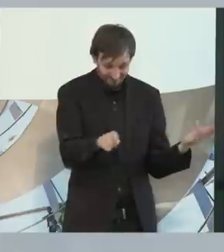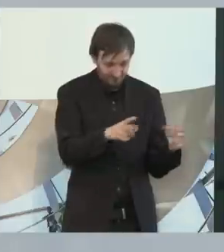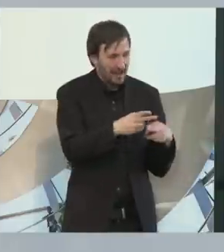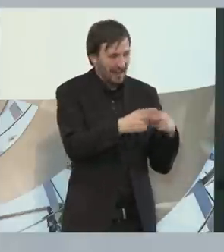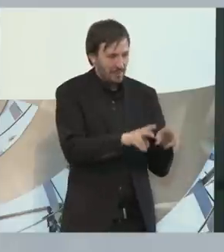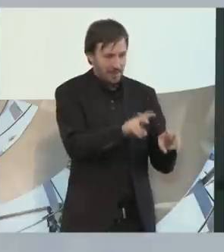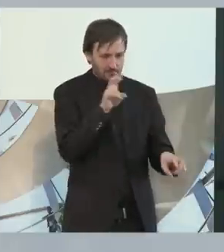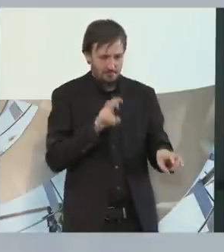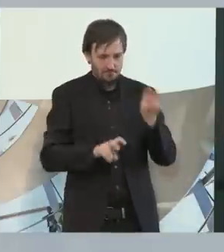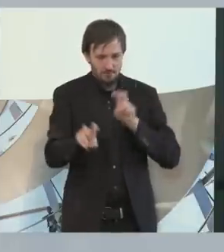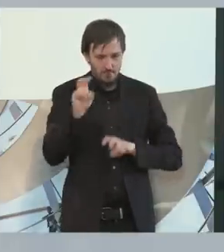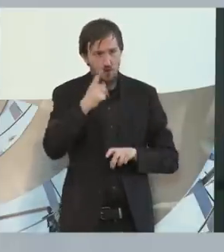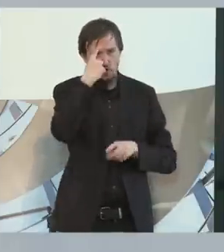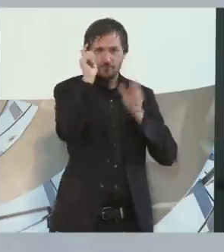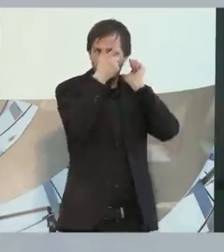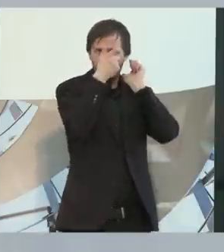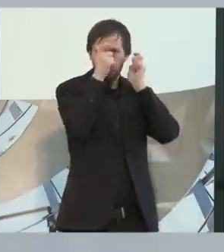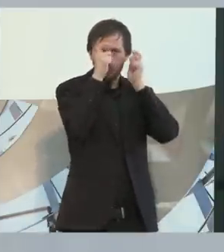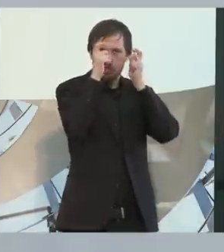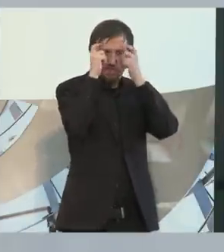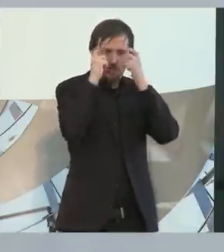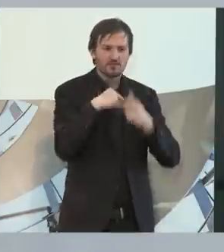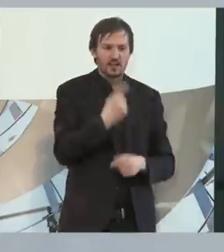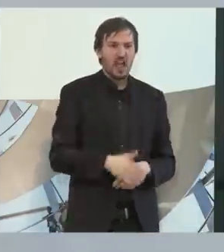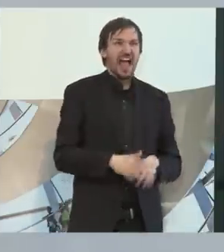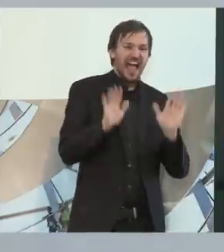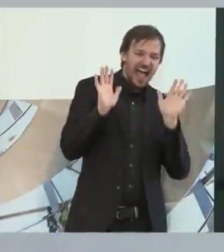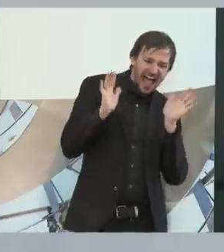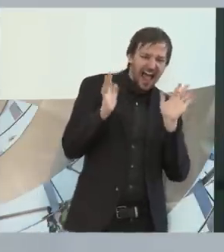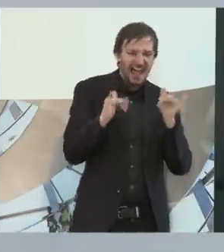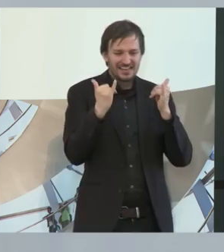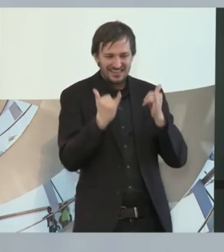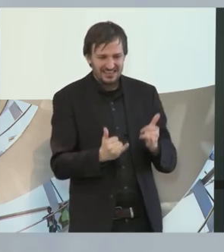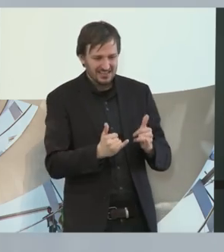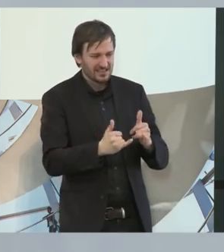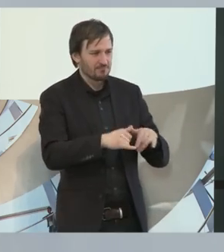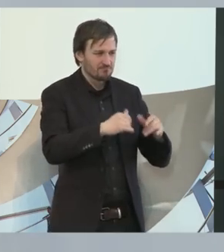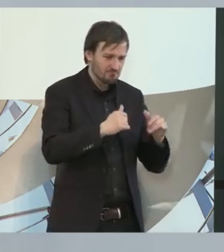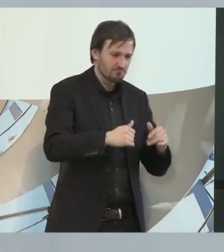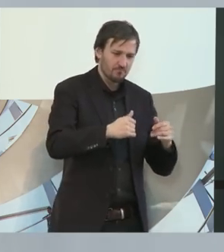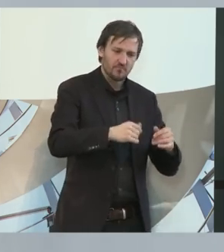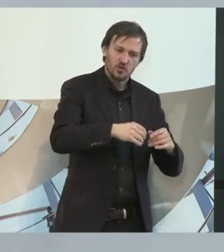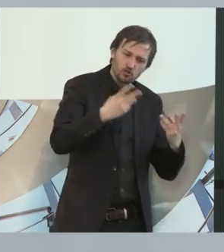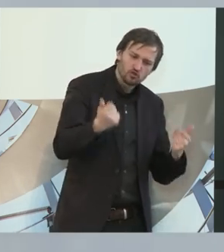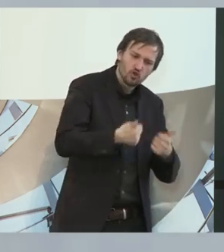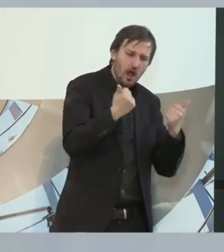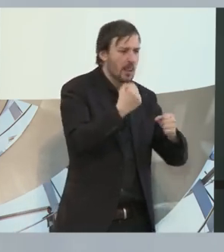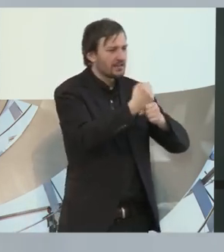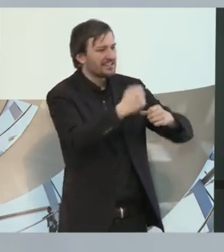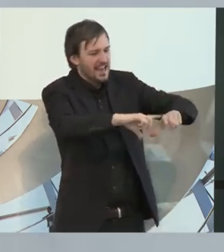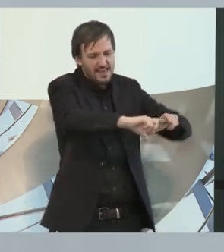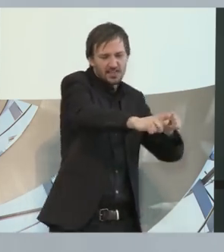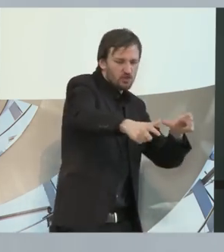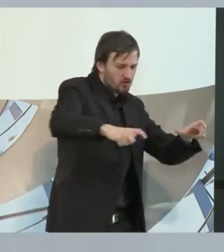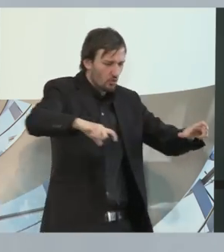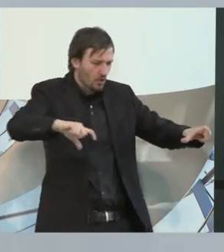irgendwie etwas in den Köpfen geändert. Da wurde gesagt, wir machen jetzt die Fördnerbude weg, wir machen eine geschwungene Theke, dahinter muss